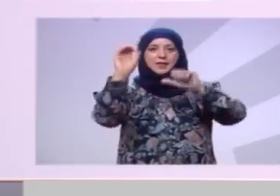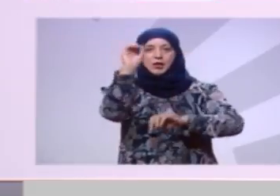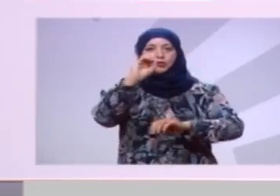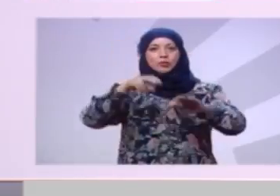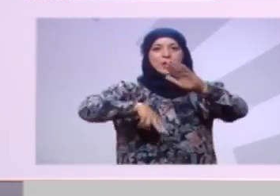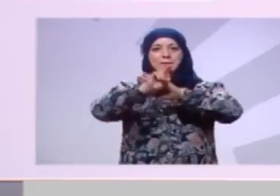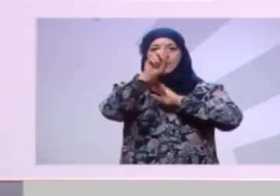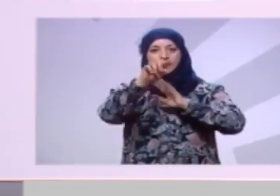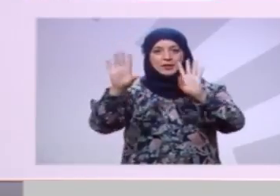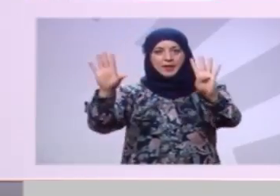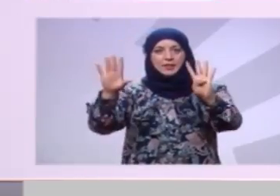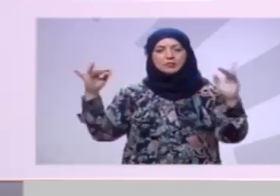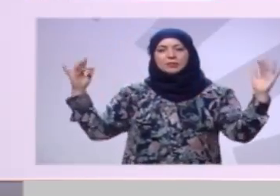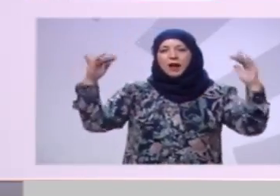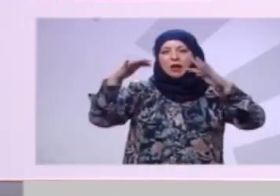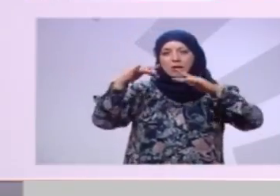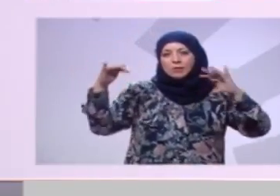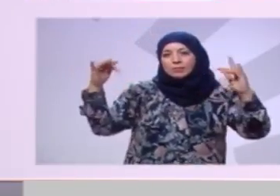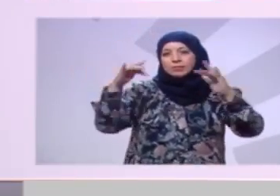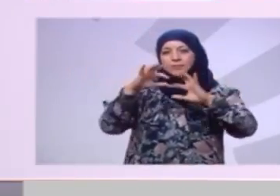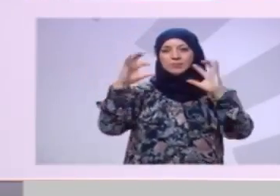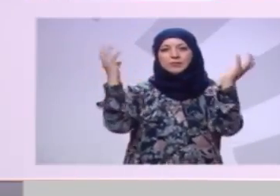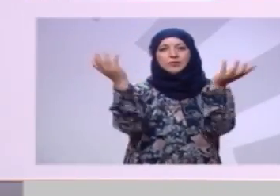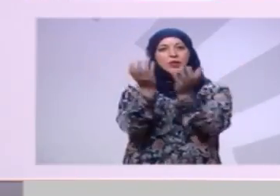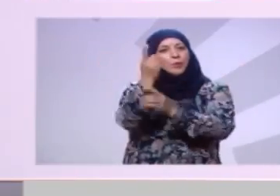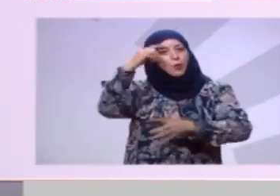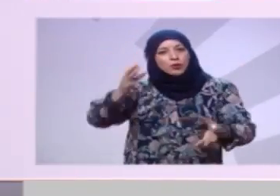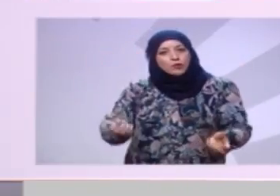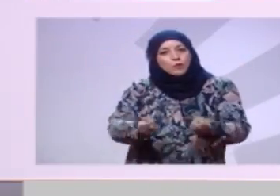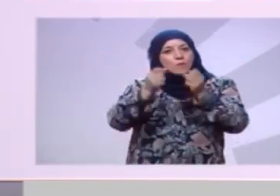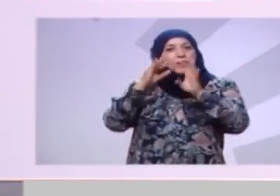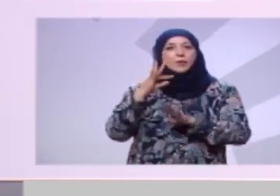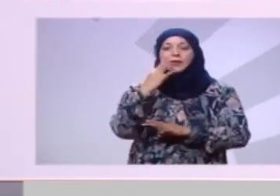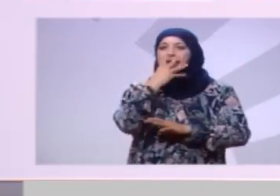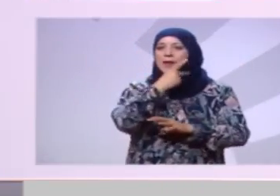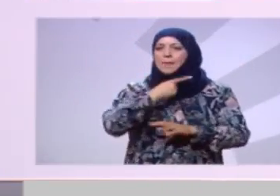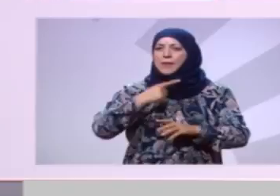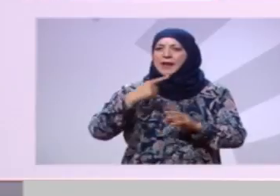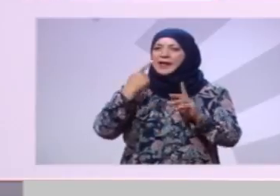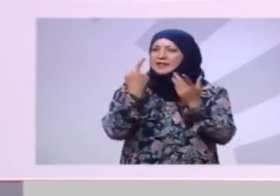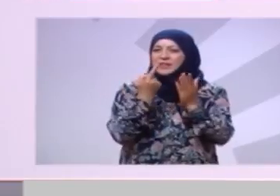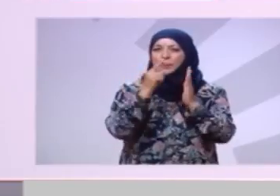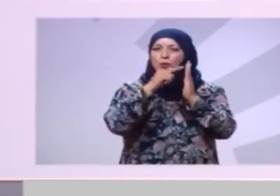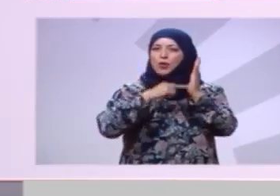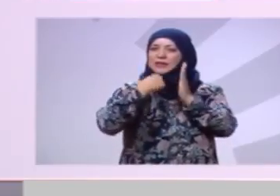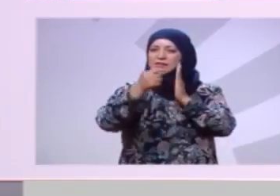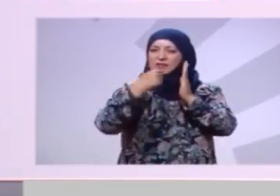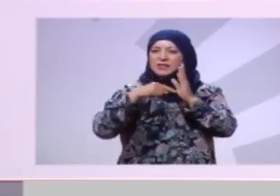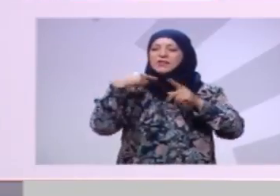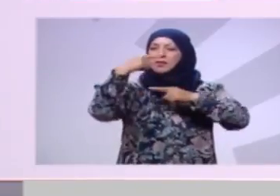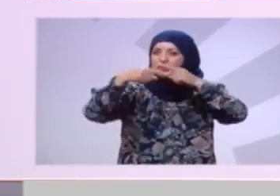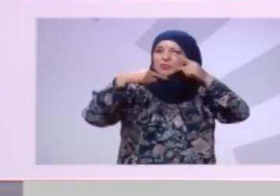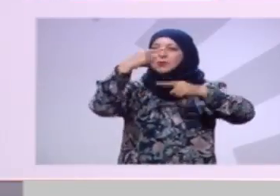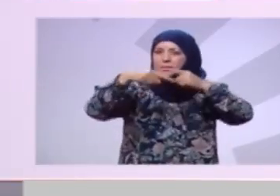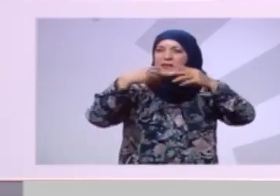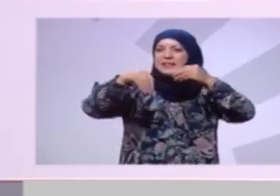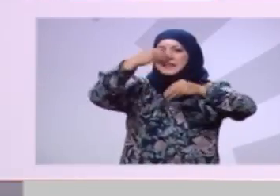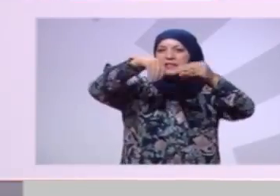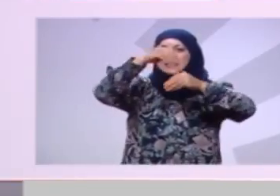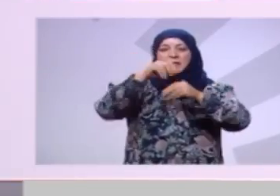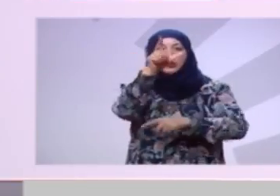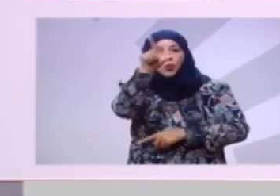فهلموا جميعا لينقاذ ما تبقى من وضع يزداد سوءا يوما بعد يوم في تونس عامة وخاصة في جهة